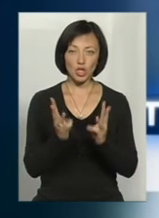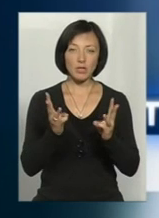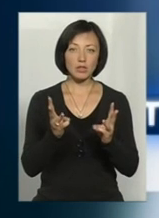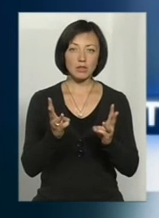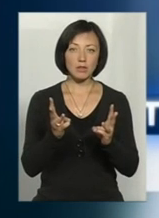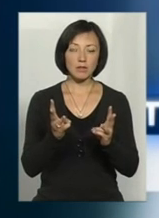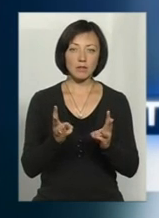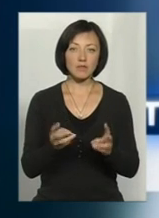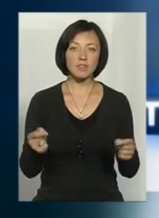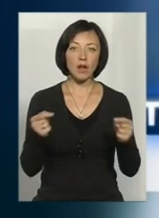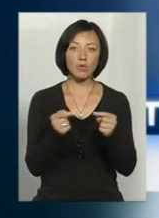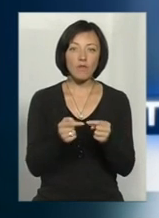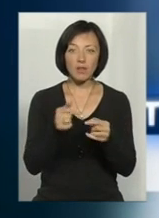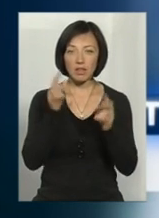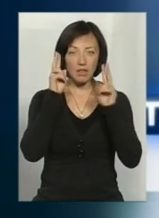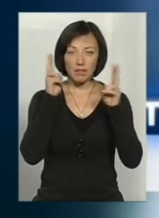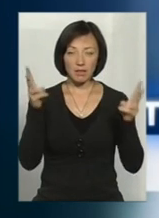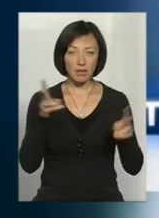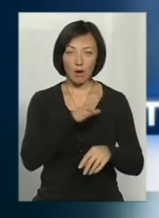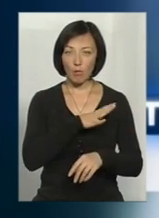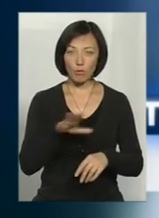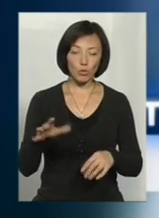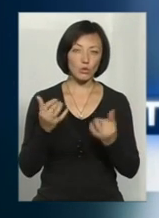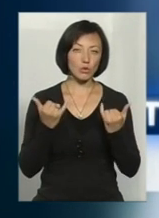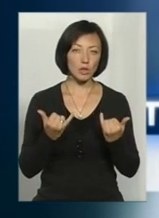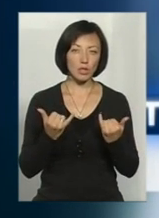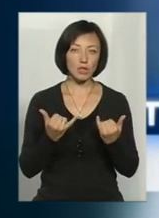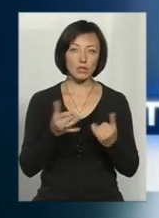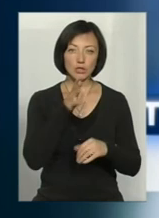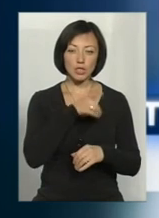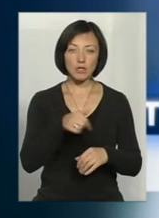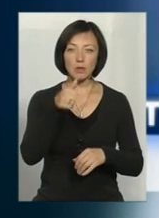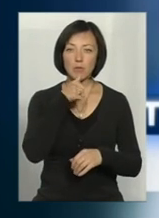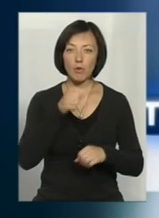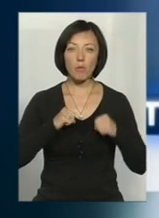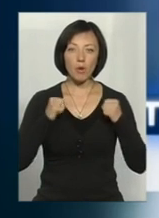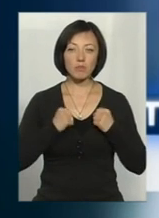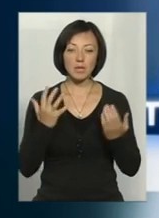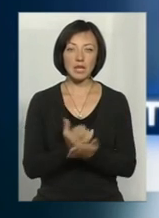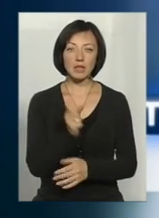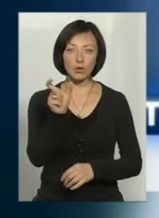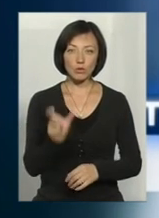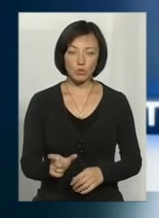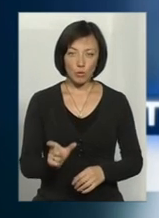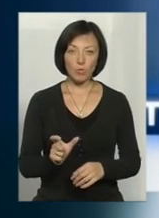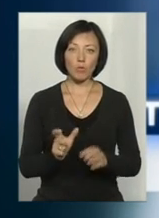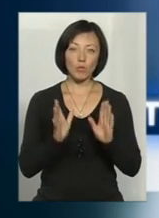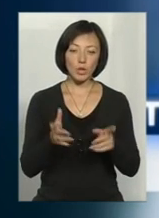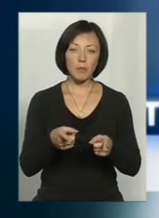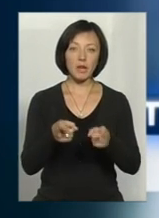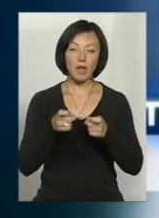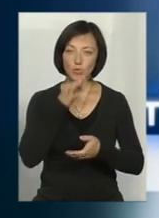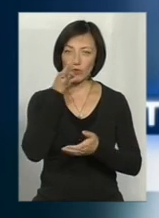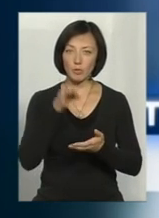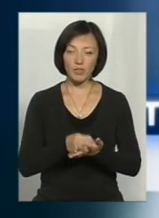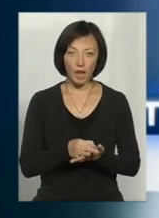пожежі встановленого не було. На даний час ми пробуємо встановити дану особу в разі встановлення, дану особу не притягнутися до